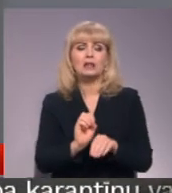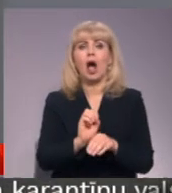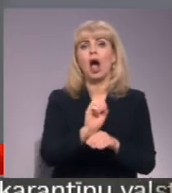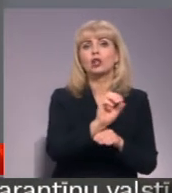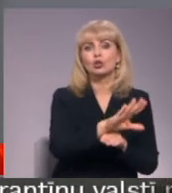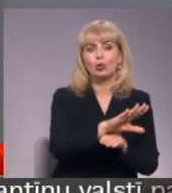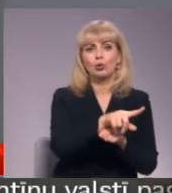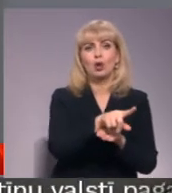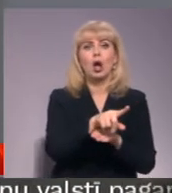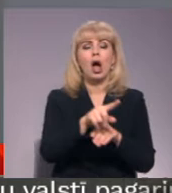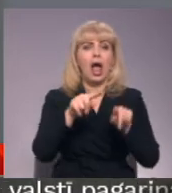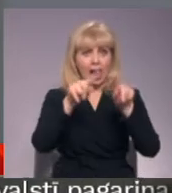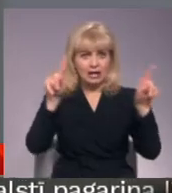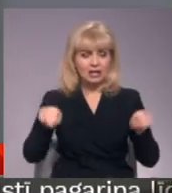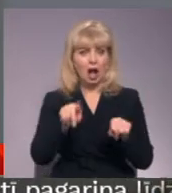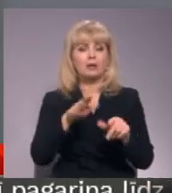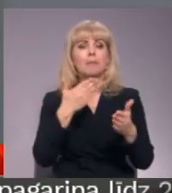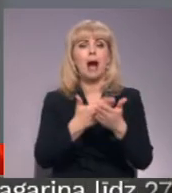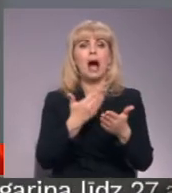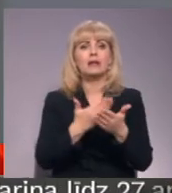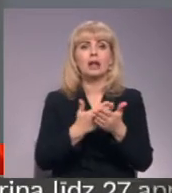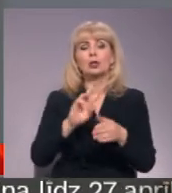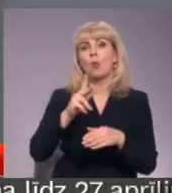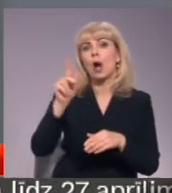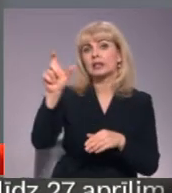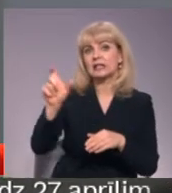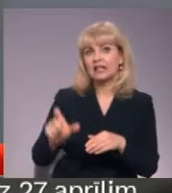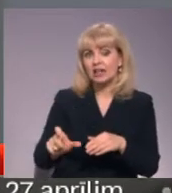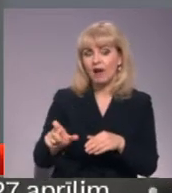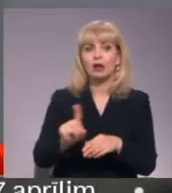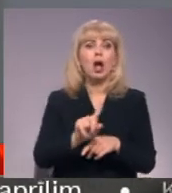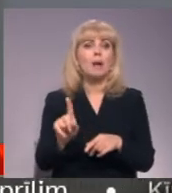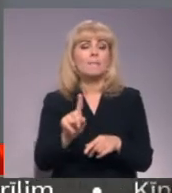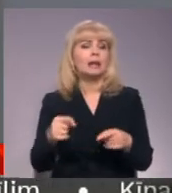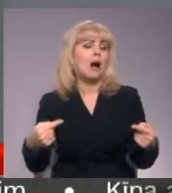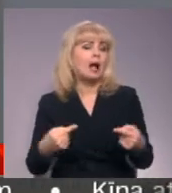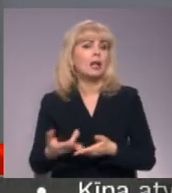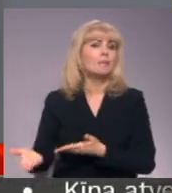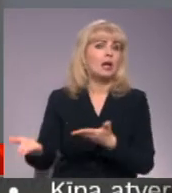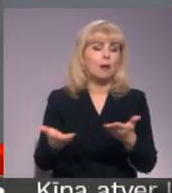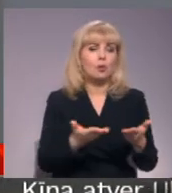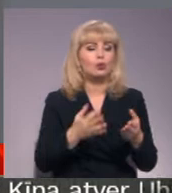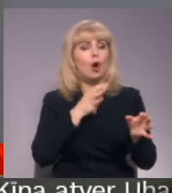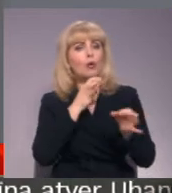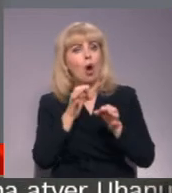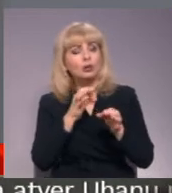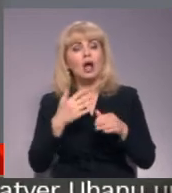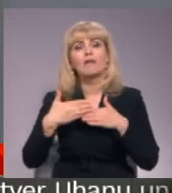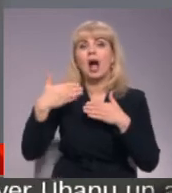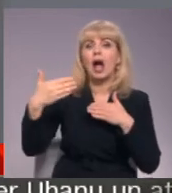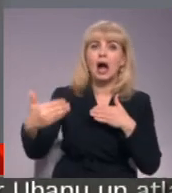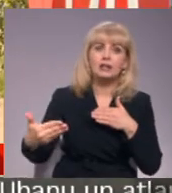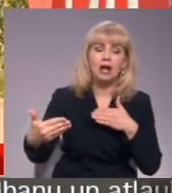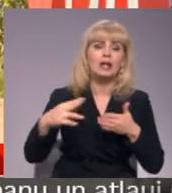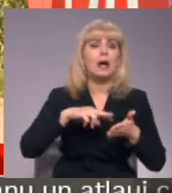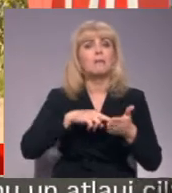šo ekrānu parādīt otram cilvēkam. Protams, ka satiecās uz jebkuru konsultāciju, vai tā ir attālināta, vai tā